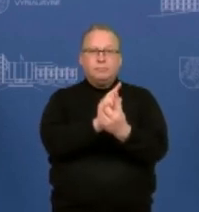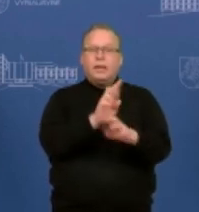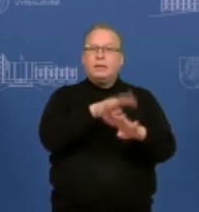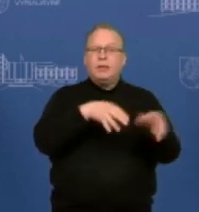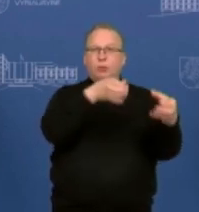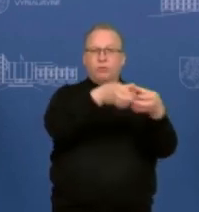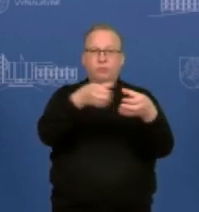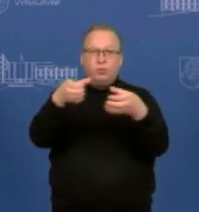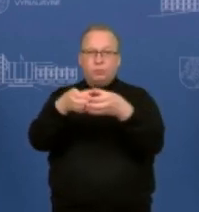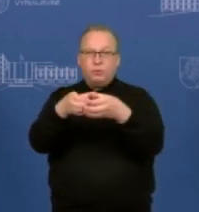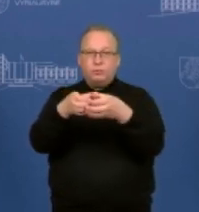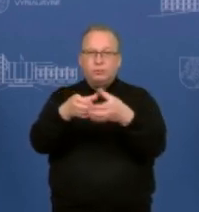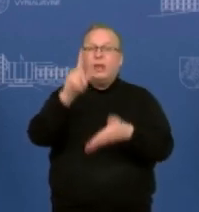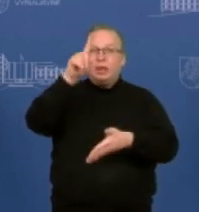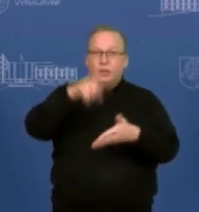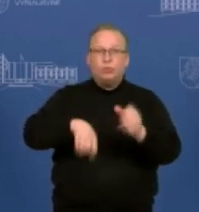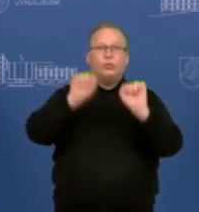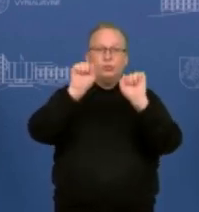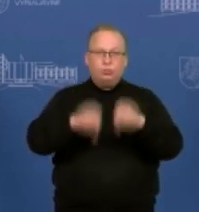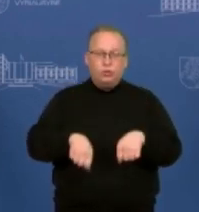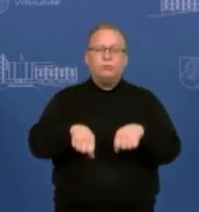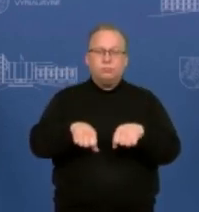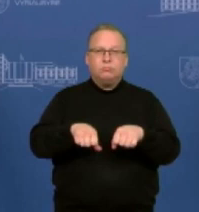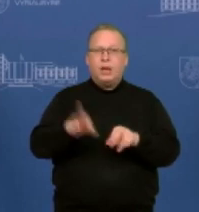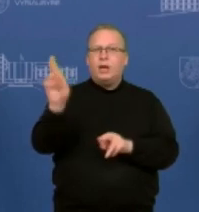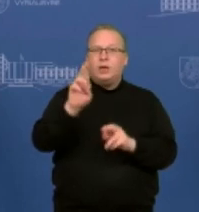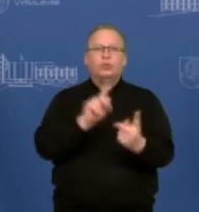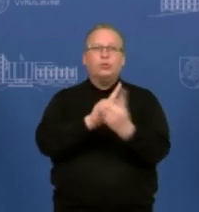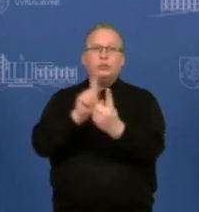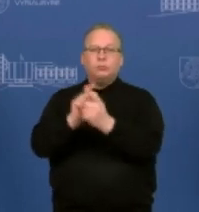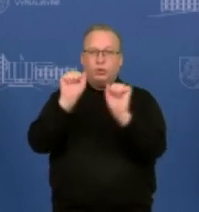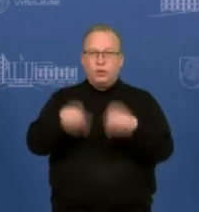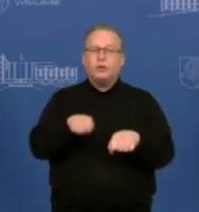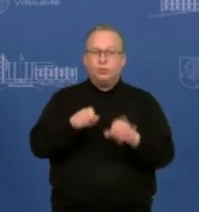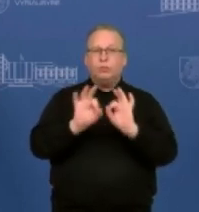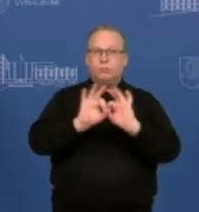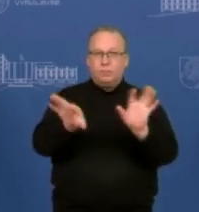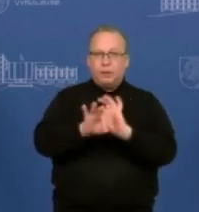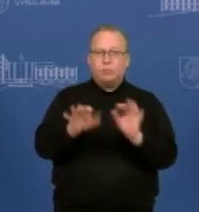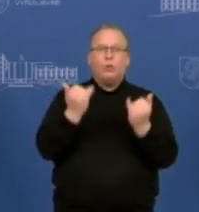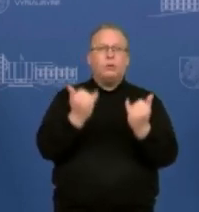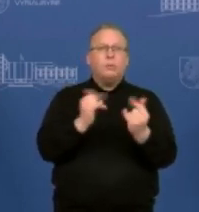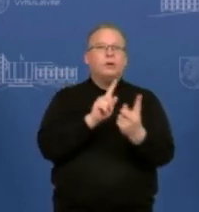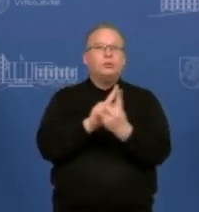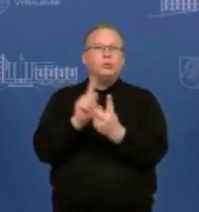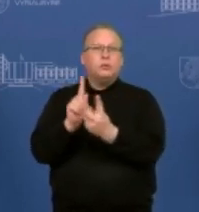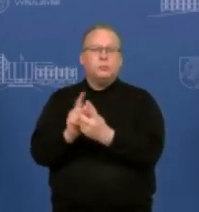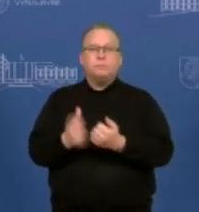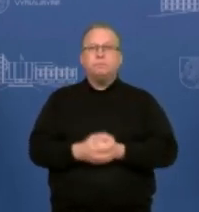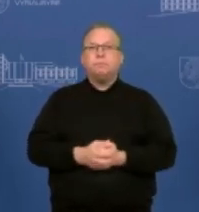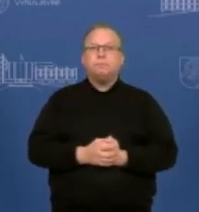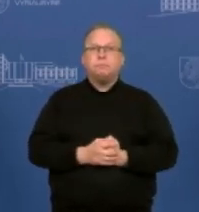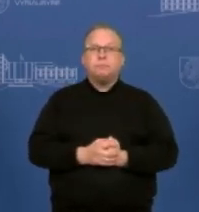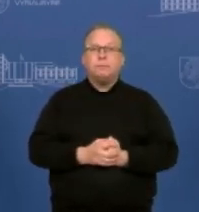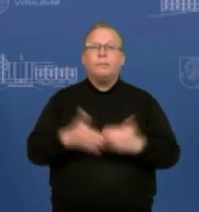jo. Tikiuosi, kad galėsiu pakomentuoti rezultatus, o dabar turbūt Gabrieliaus paprašyčiau iš susitikimų šiek tiek pareferuoti.